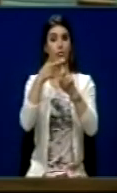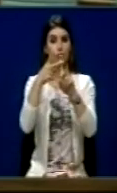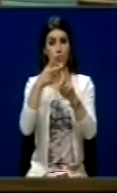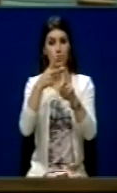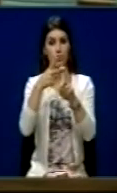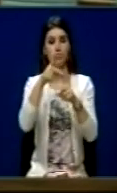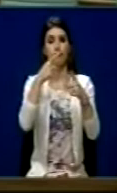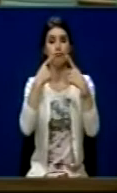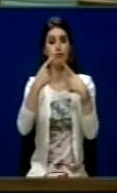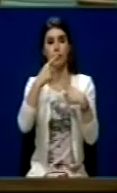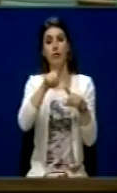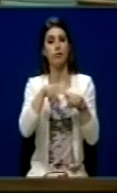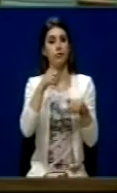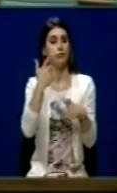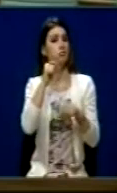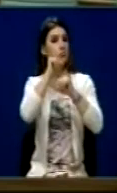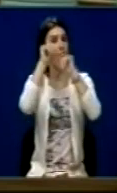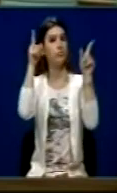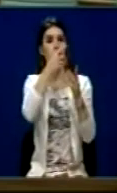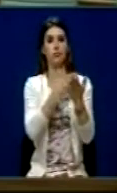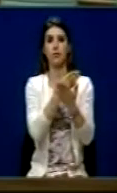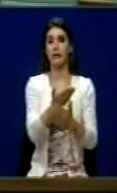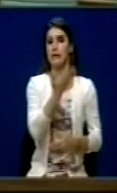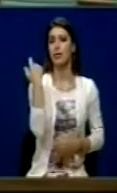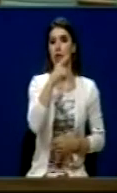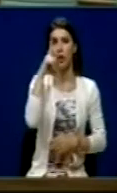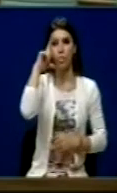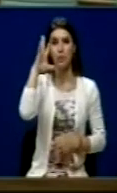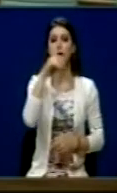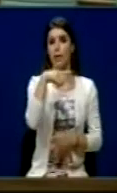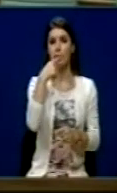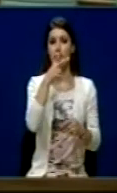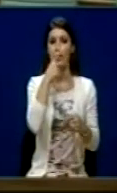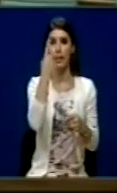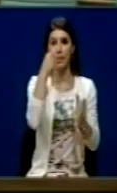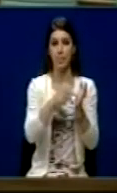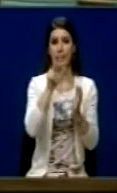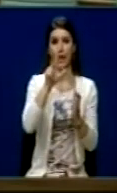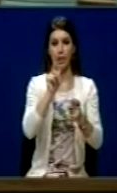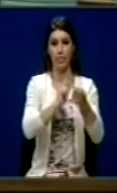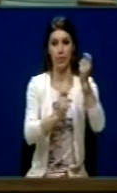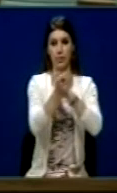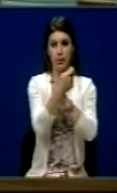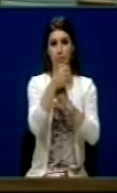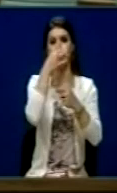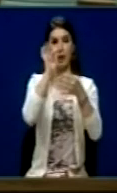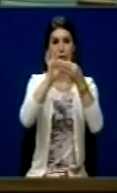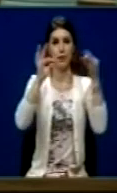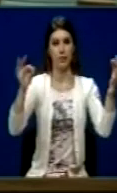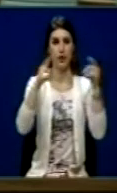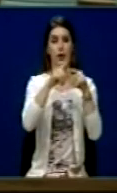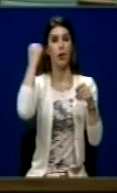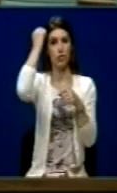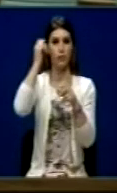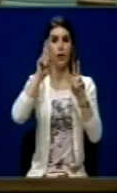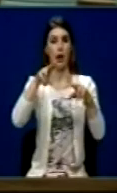është, për që di nuk e përmendin kërë minisri, po nuk thasë që do të ndryshojmë pikën 1.3, të riformulojmë atë në Kosovëa ka të